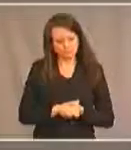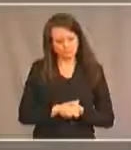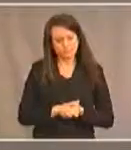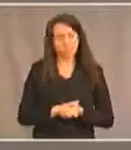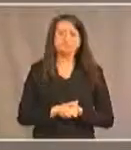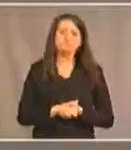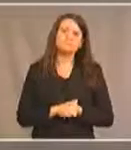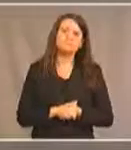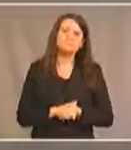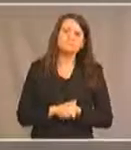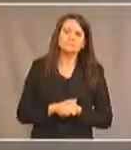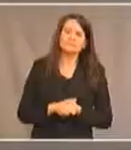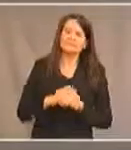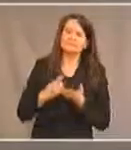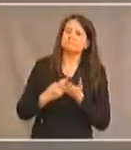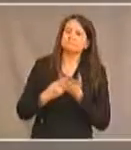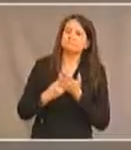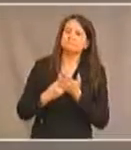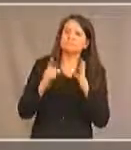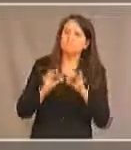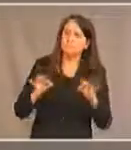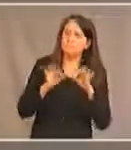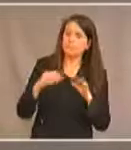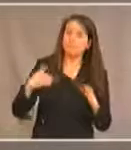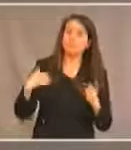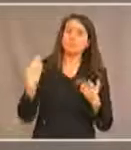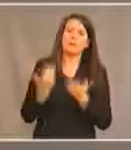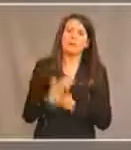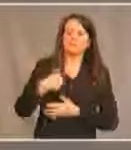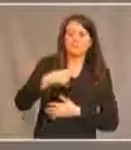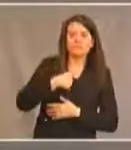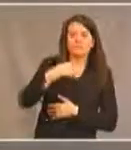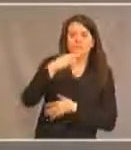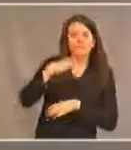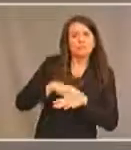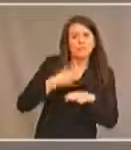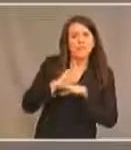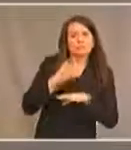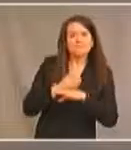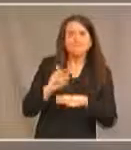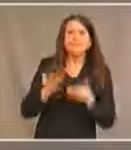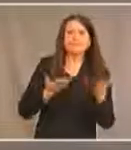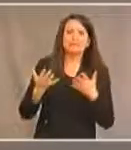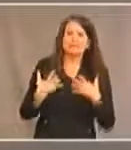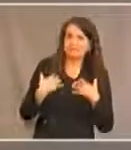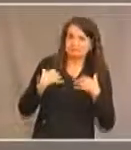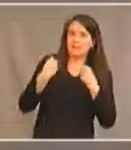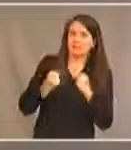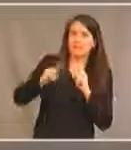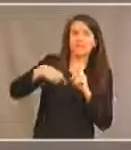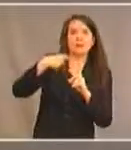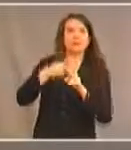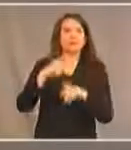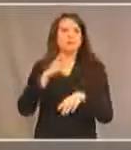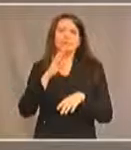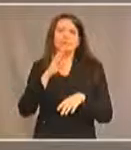La discussion fut importante car nous avons parlé d'accès aux services de santé. Nous avons parlé d'accès